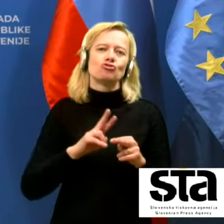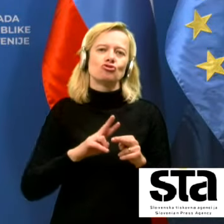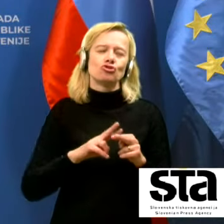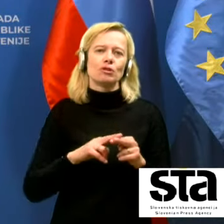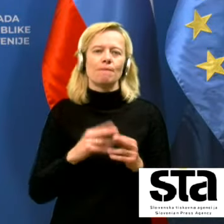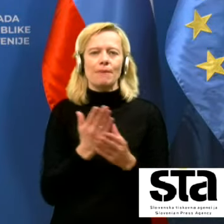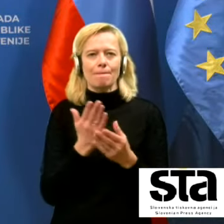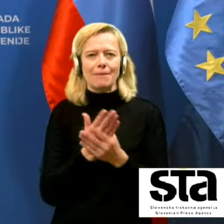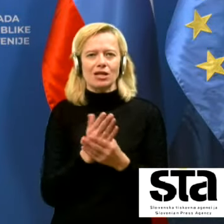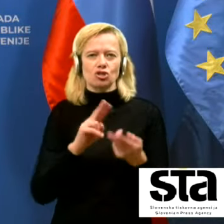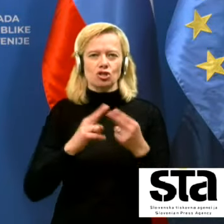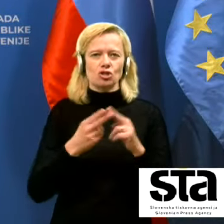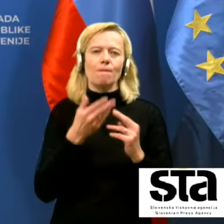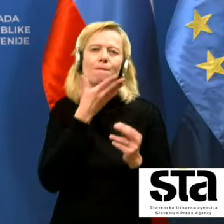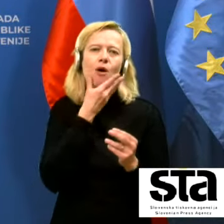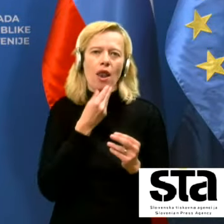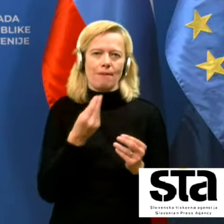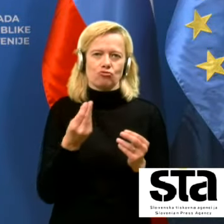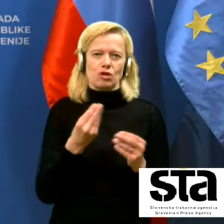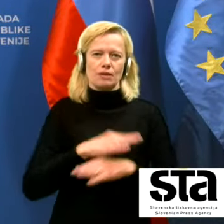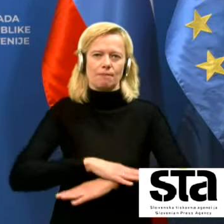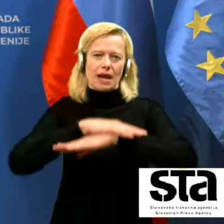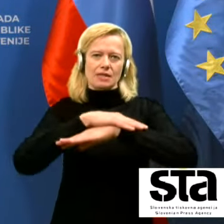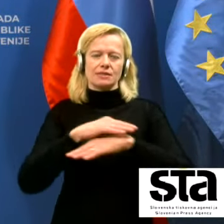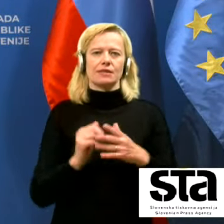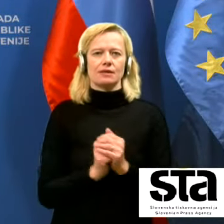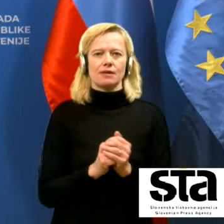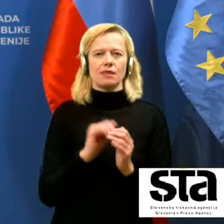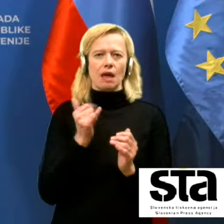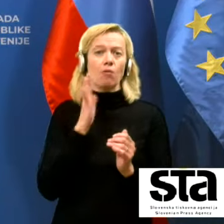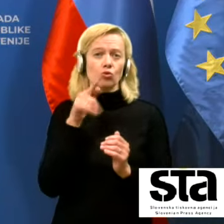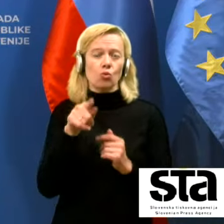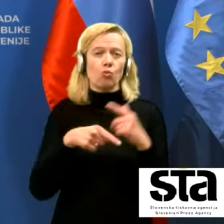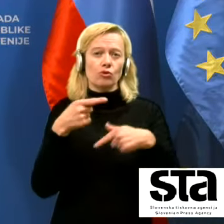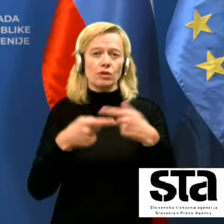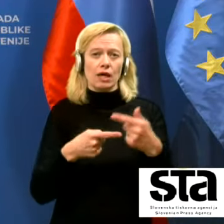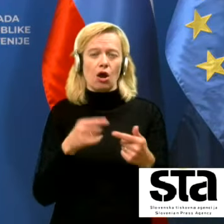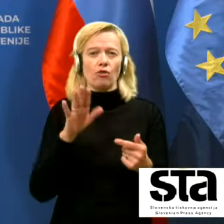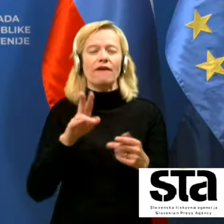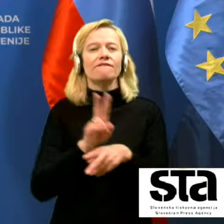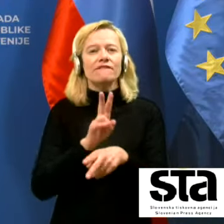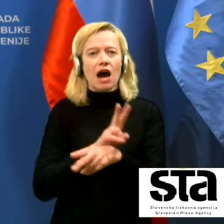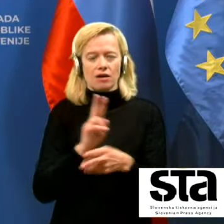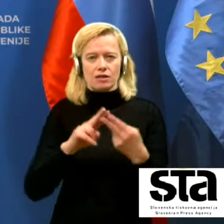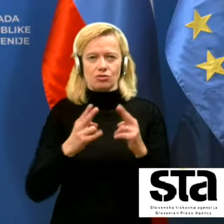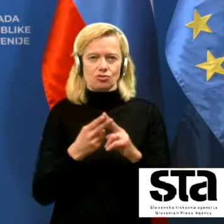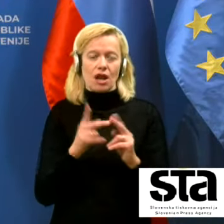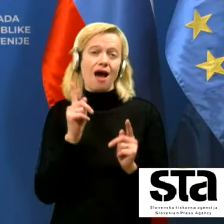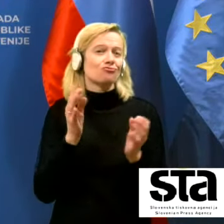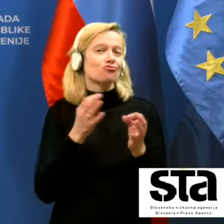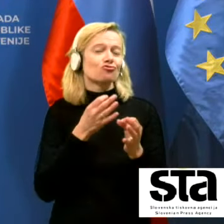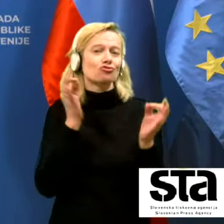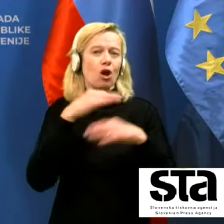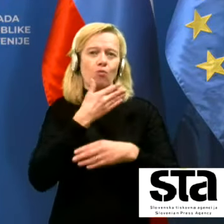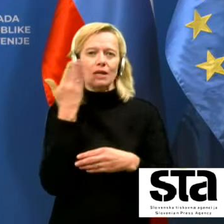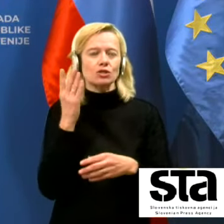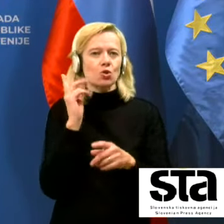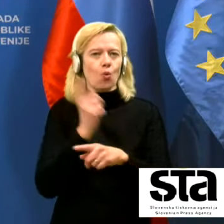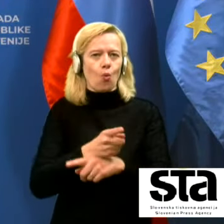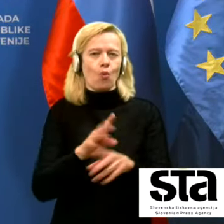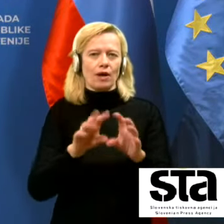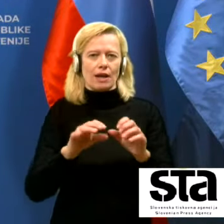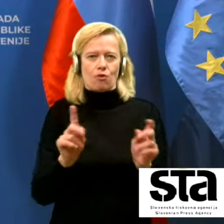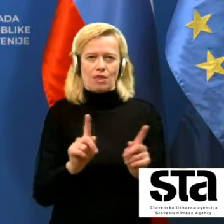polepšati praznike, da bo pa to potekalo na varo način, tako da žal brez ukrepov ne bo šlo. Potem cepiva.